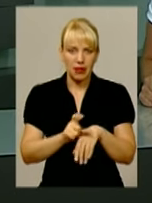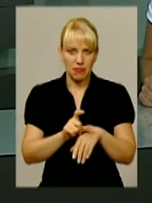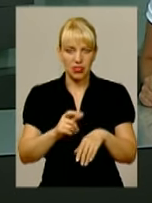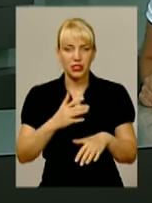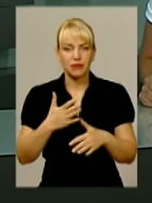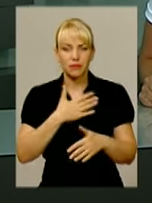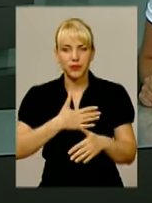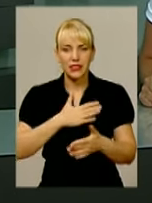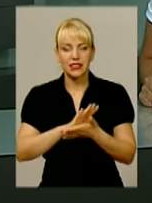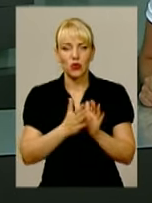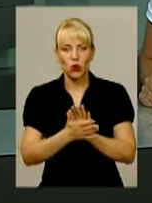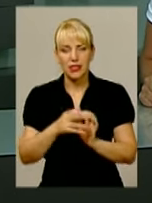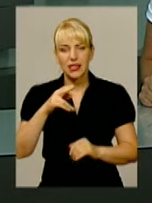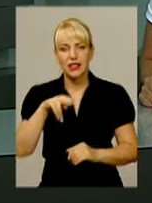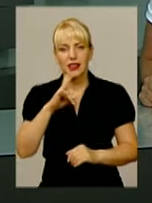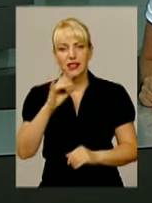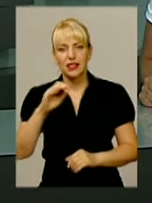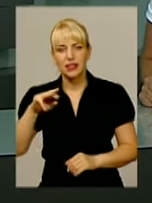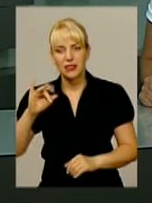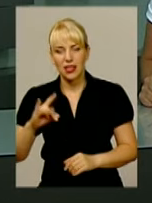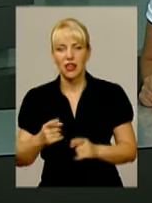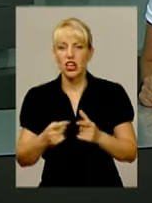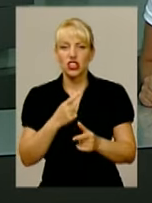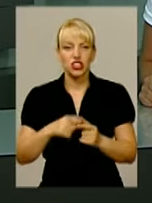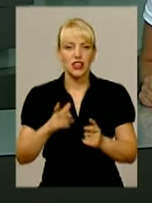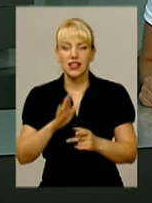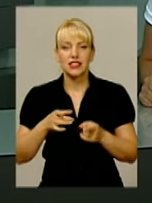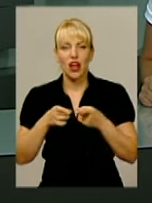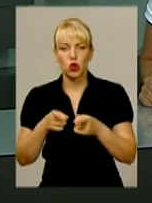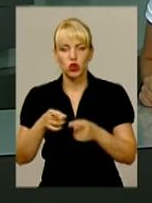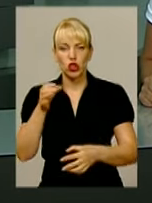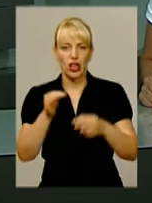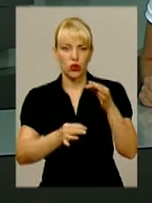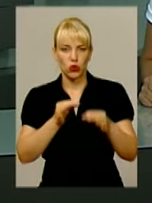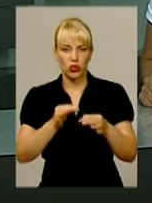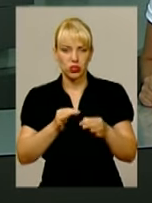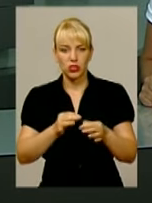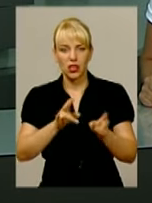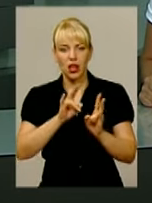дрібних водоймах. Чи не загрожує краю екологічна катастрофа? Дізнавалася Світлана Русіна.